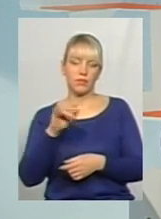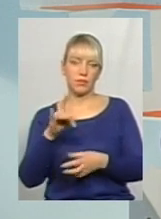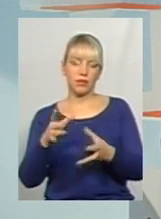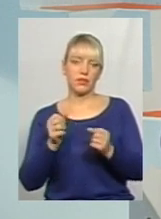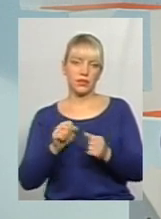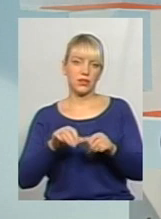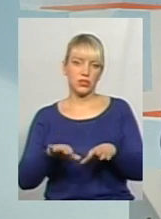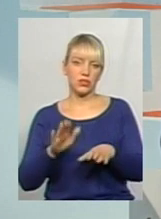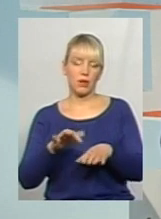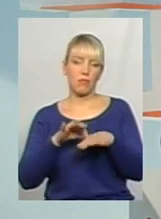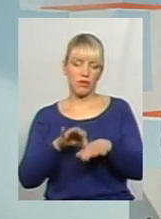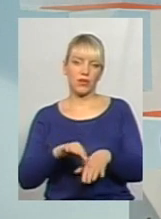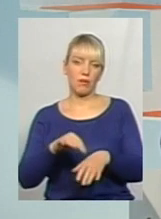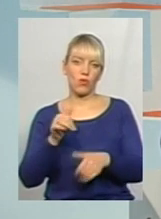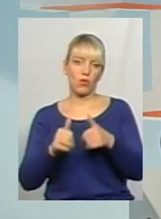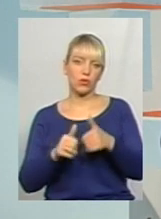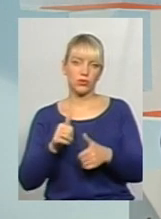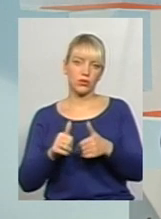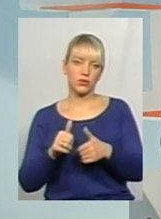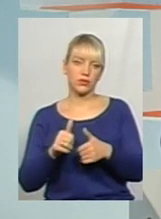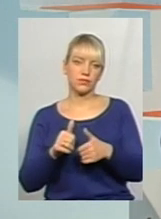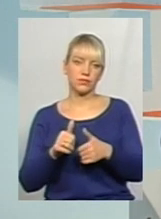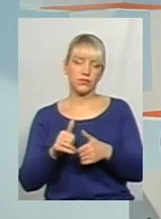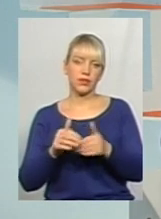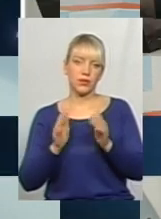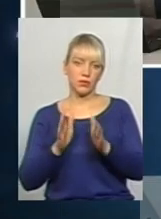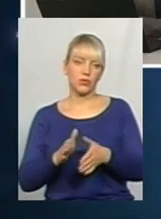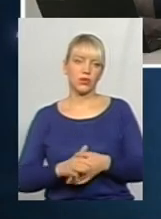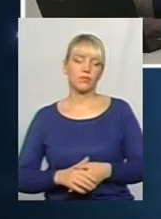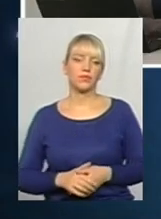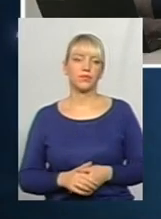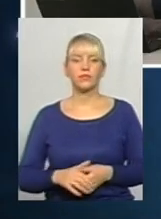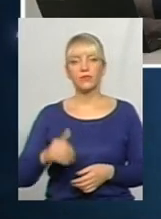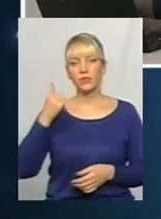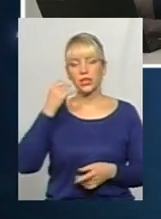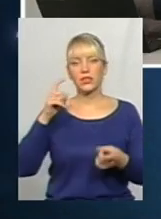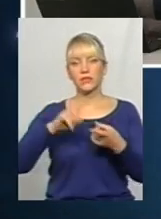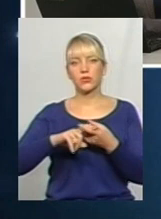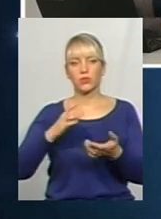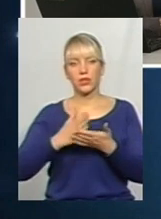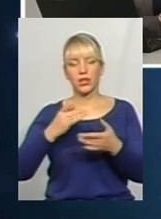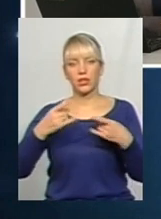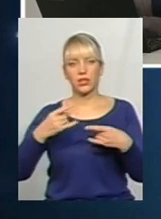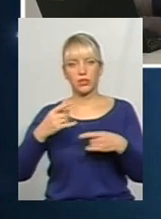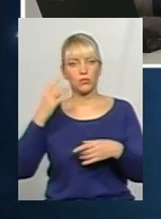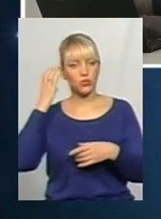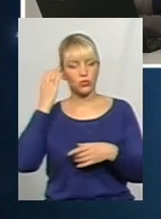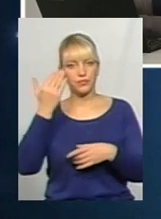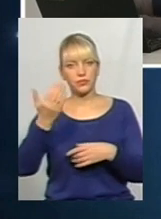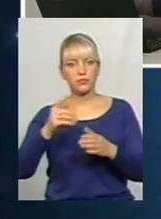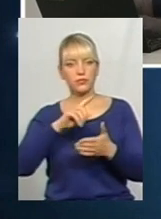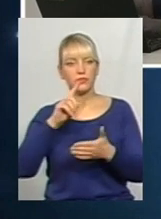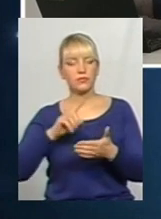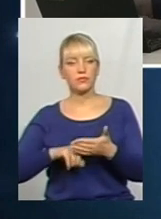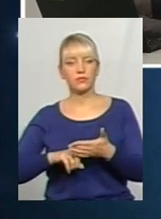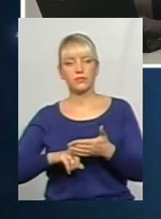ми проведемо конкурс і будемо працювати. Дякую, пан Сергій, у нас на зв'язку є глядач, давайте почуємо його питання. Добрий вечір, ви в